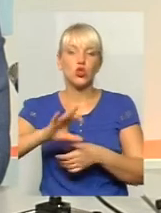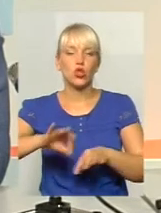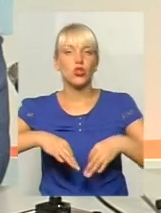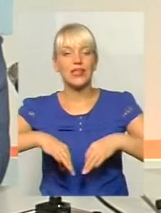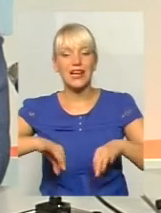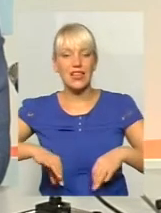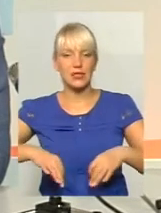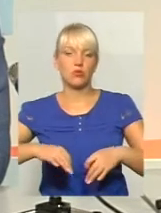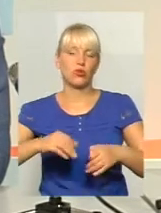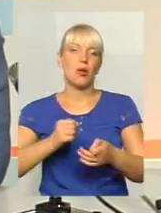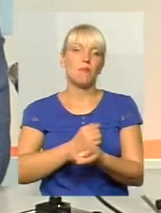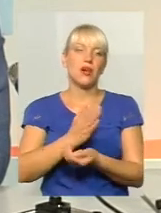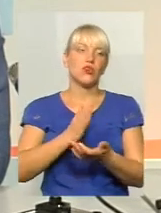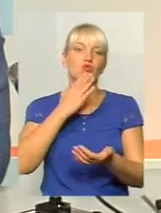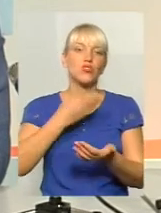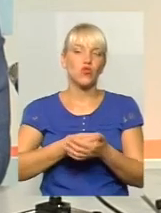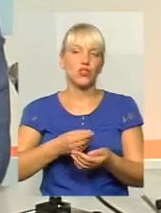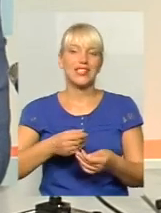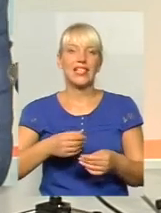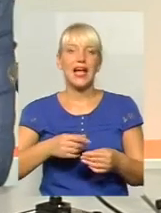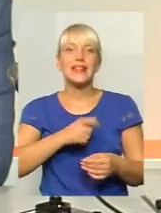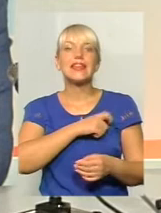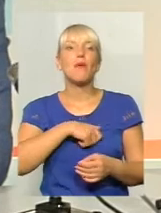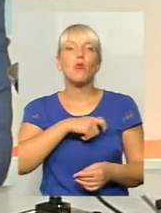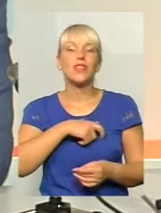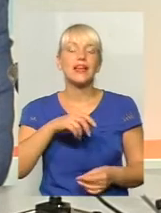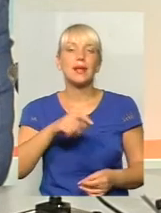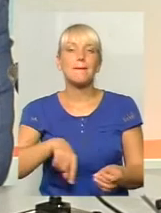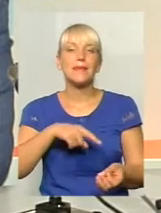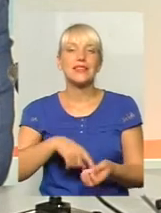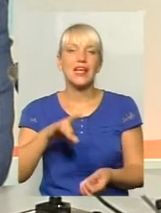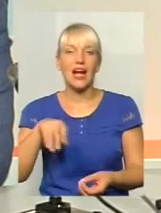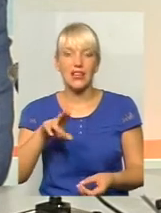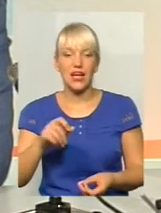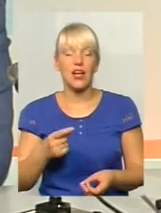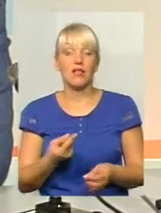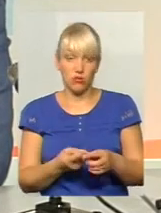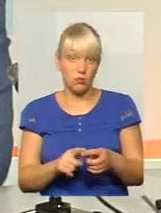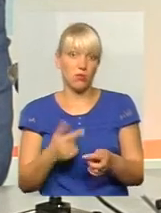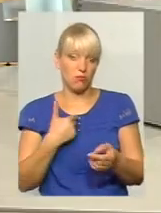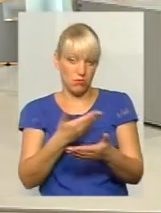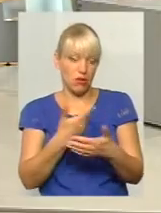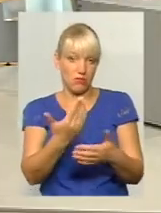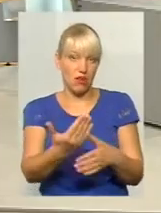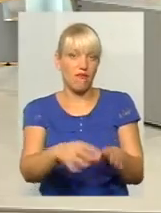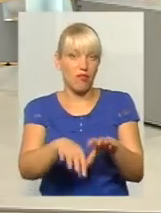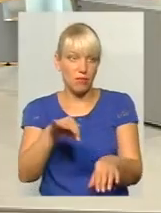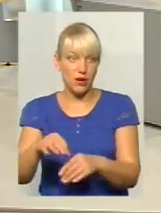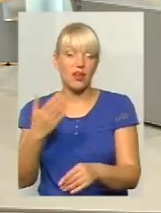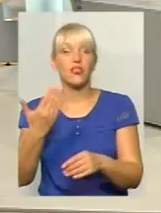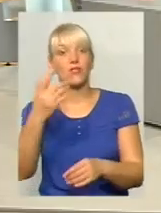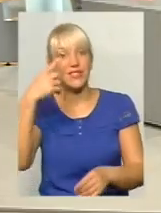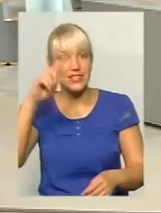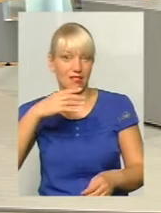мережі своїх депутатів міських рад. На тому їх і обирали, хай інформують нас Якщо ви знаєте цих депутатів,